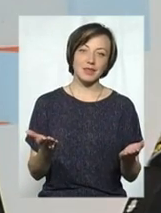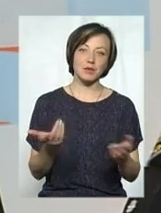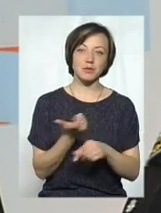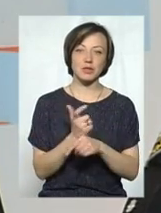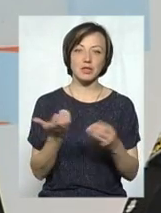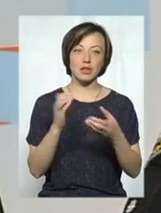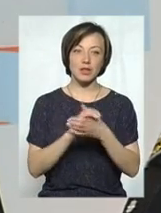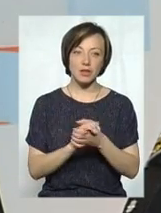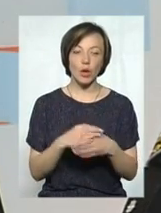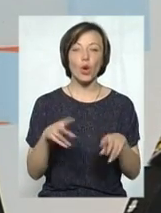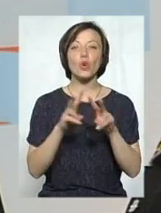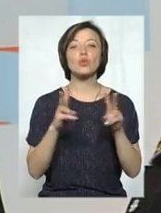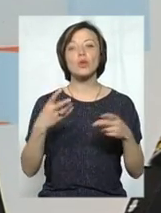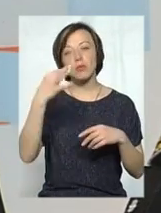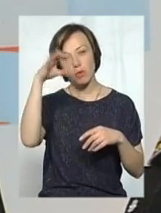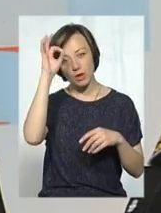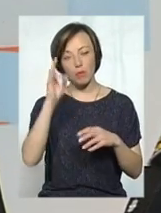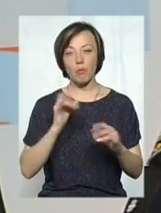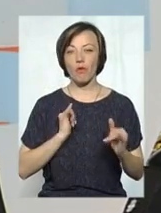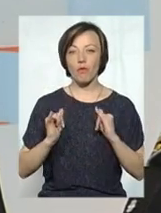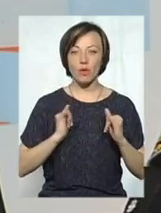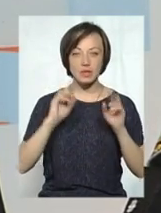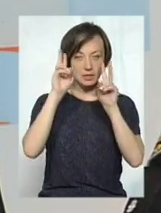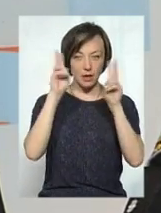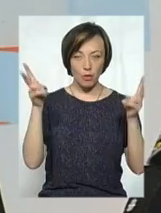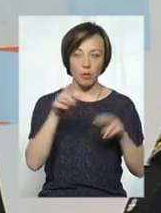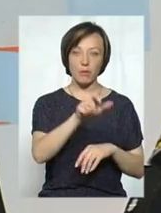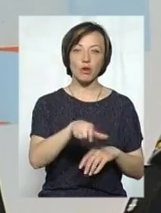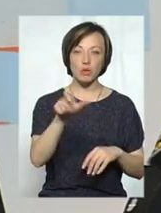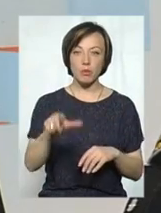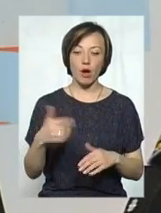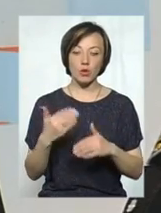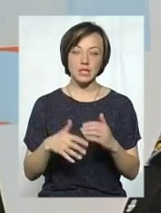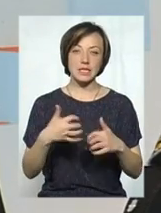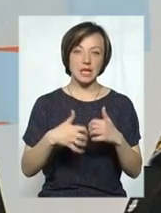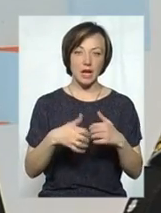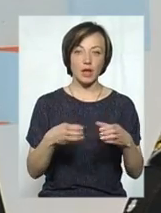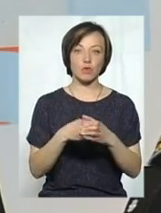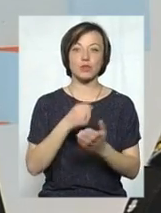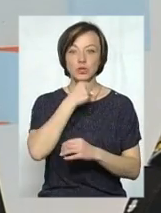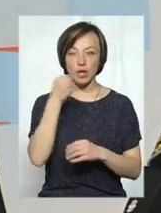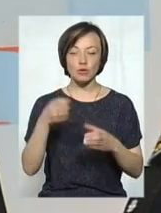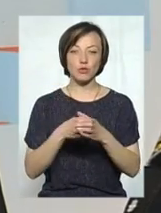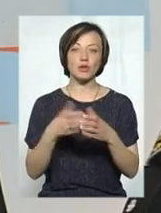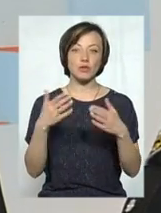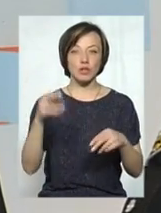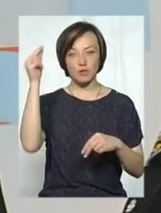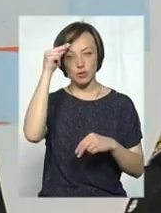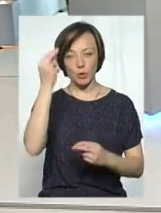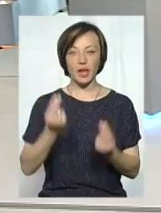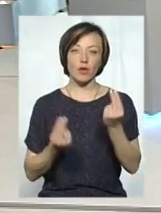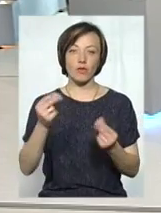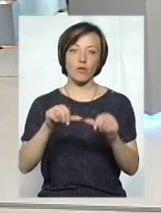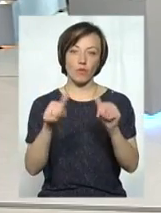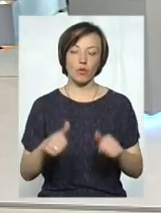знайомимо. Хто такий поліцейський, як себе потрібно поводити з незнайомими людьми, а вже от середня група старша, то ми вже з ними вчимо в ігровій